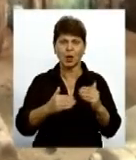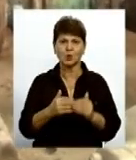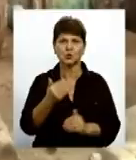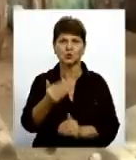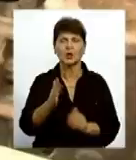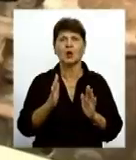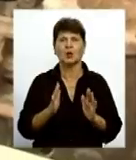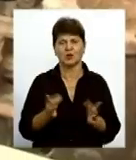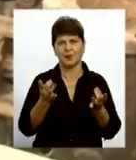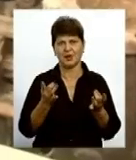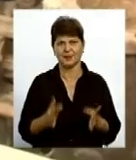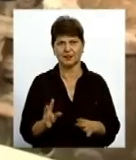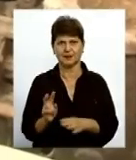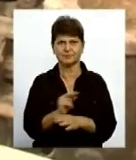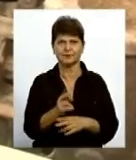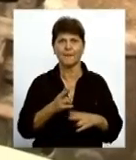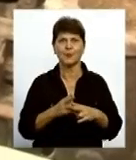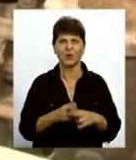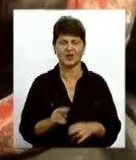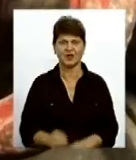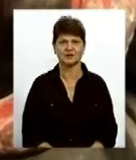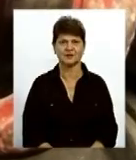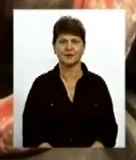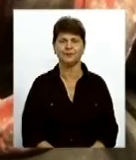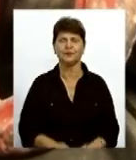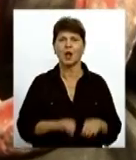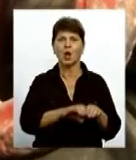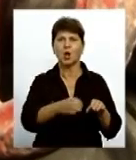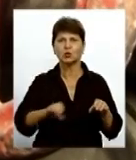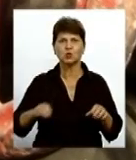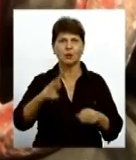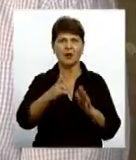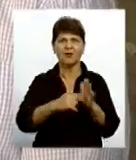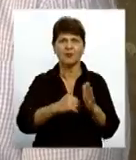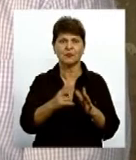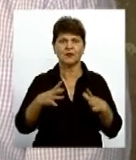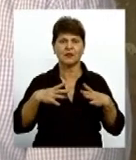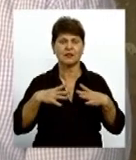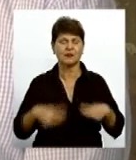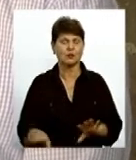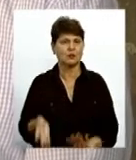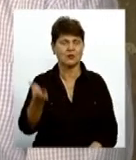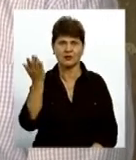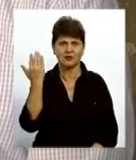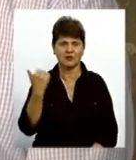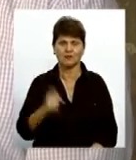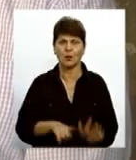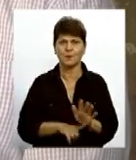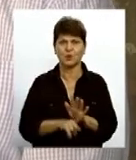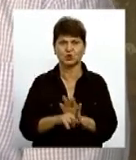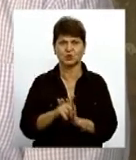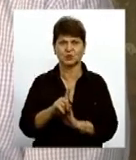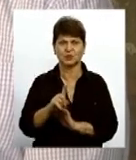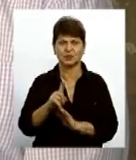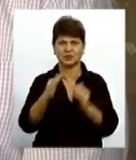хоча б елементарного профілактики Трубопроводи не фарбувалися давни-давно Починаючи